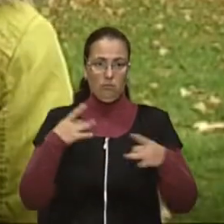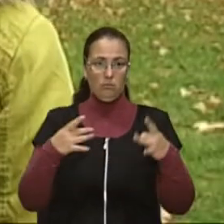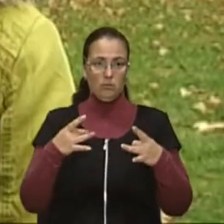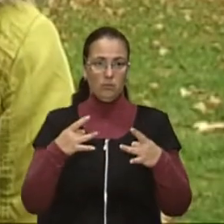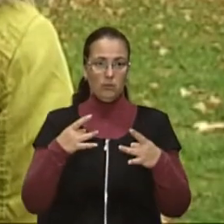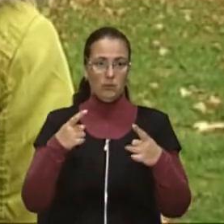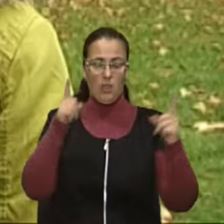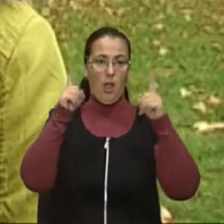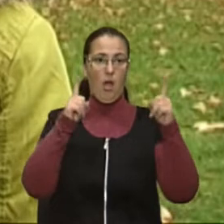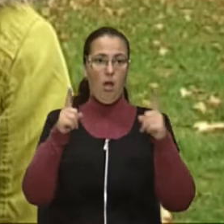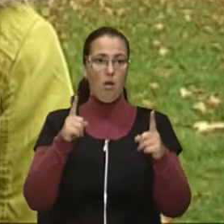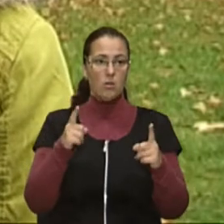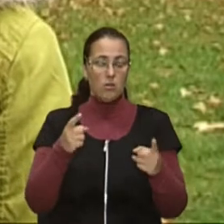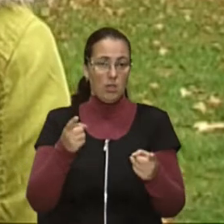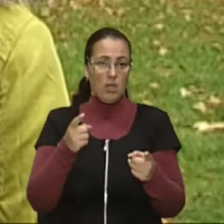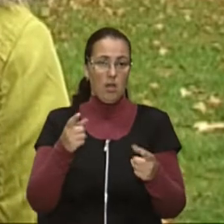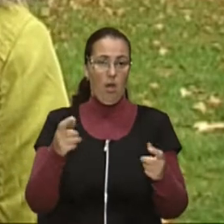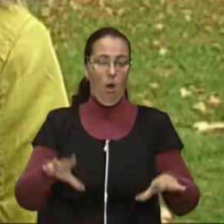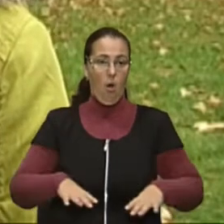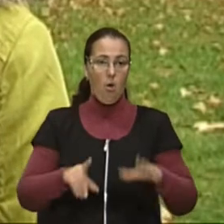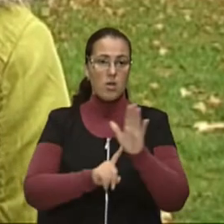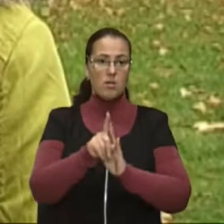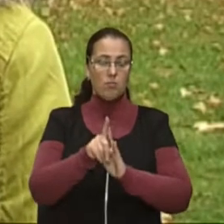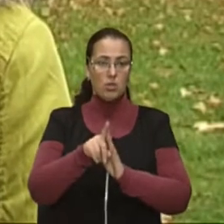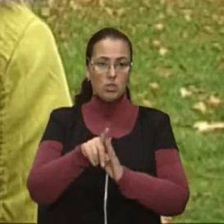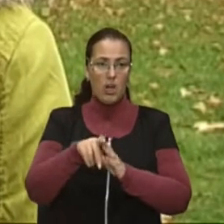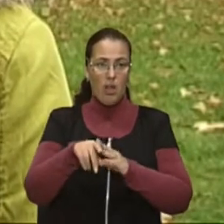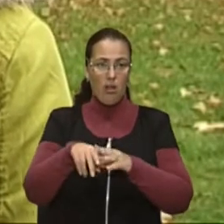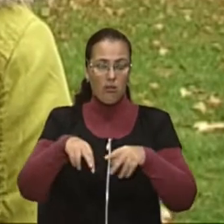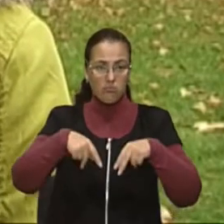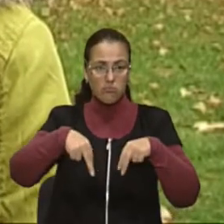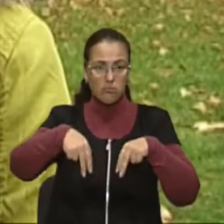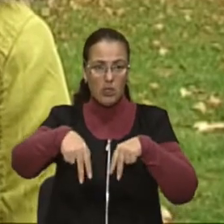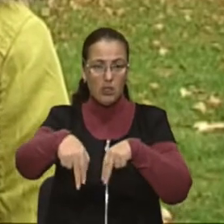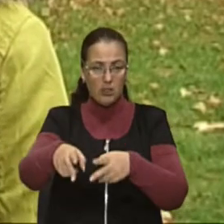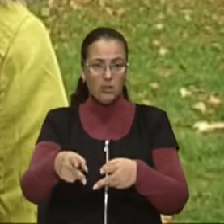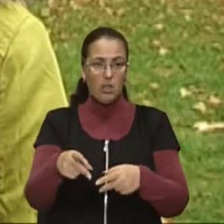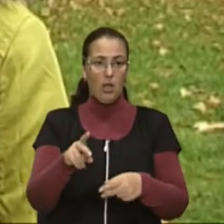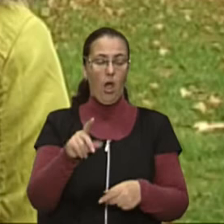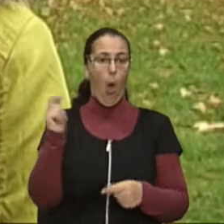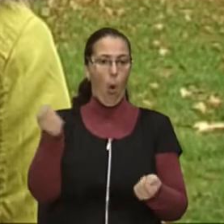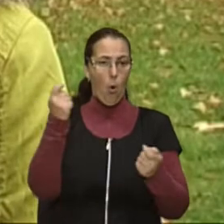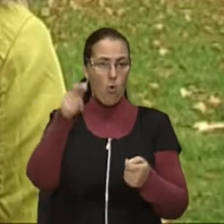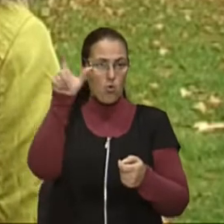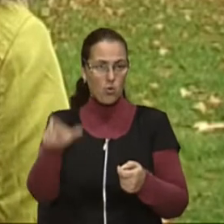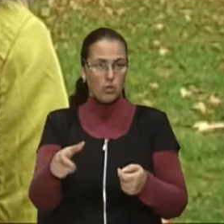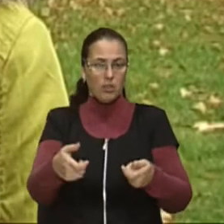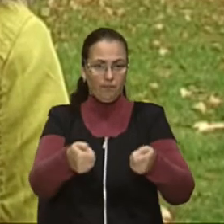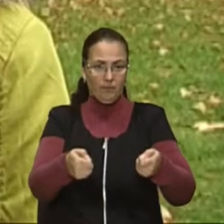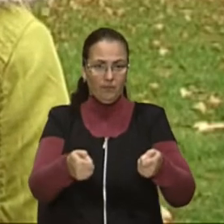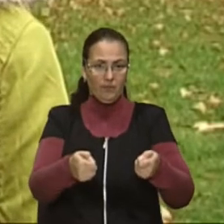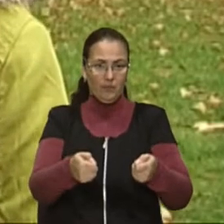почали йти. Кучер був з самого початку, тобто кучер тримав вішки, кучер до останнього тримав вішки, вішки